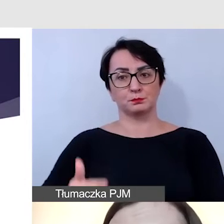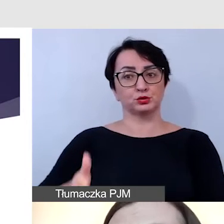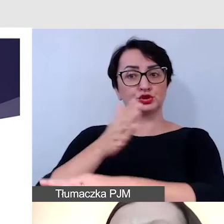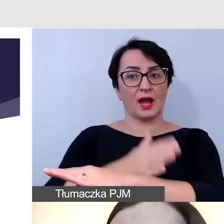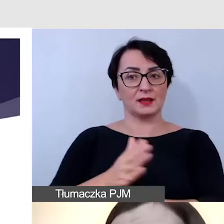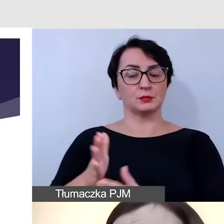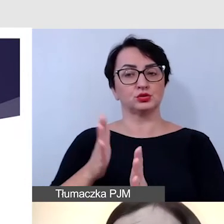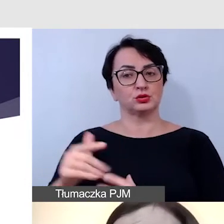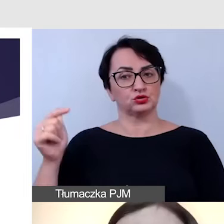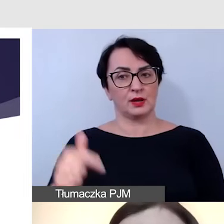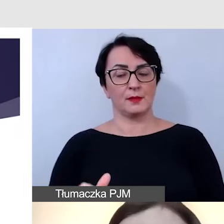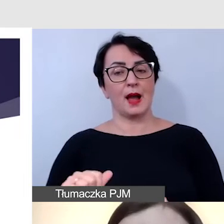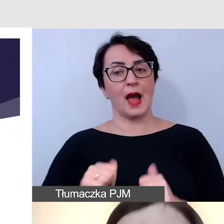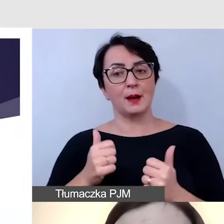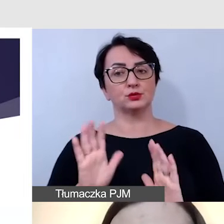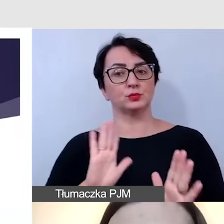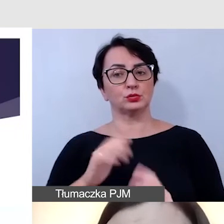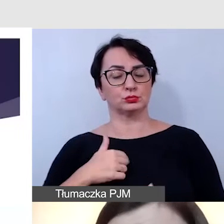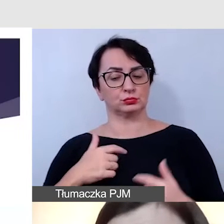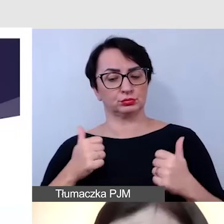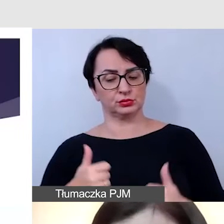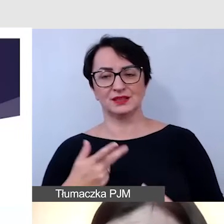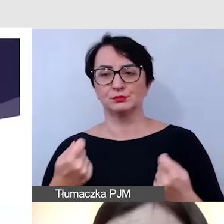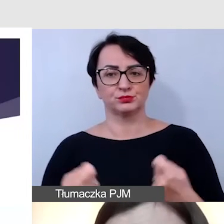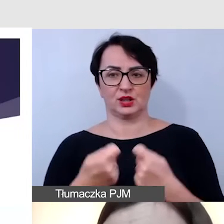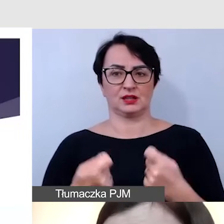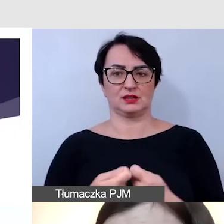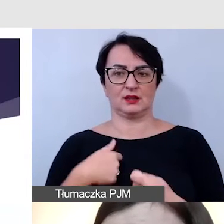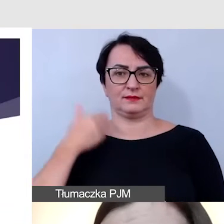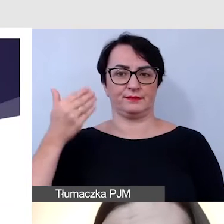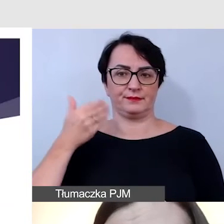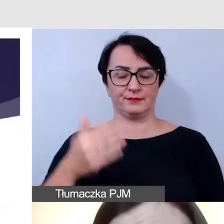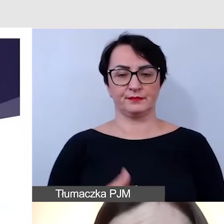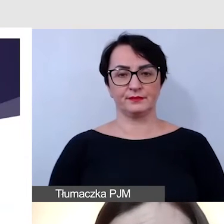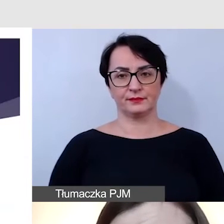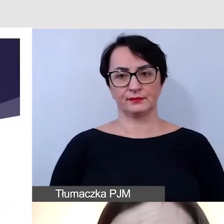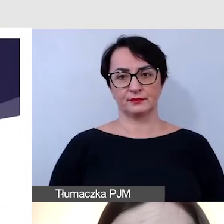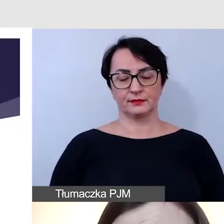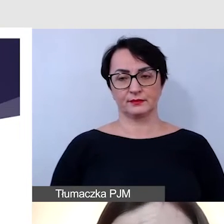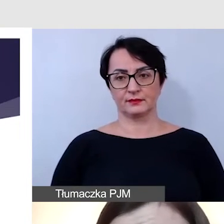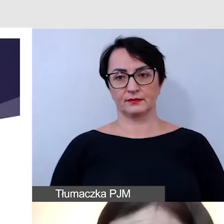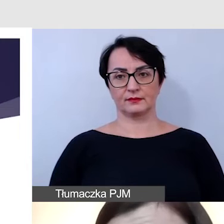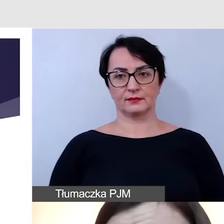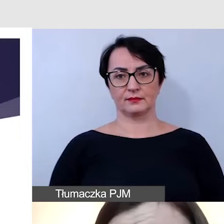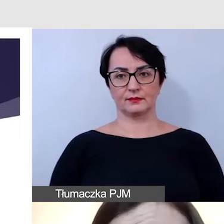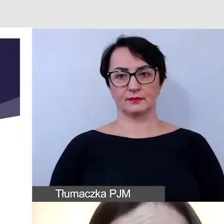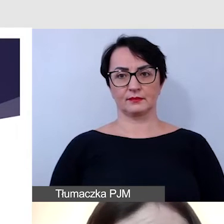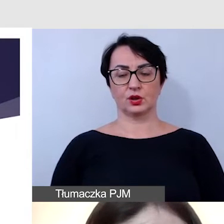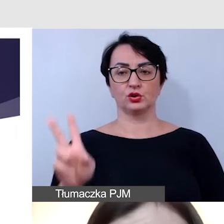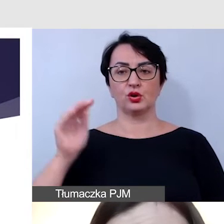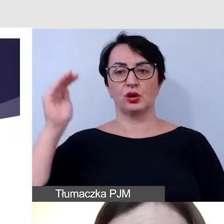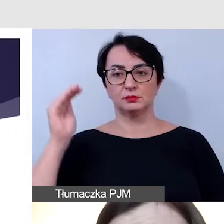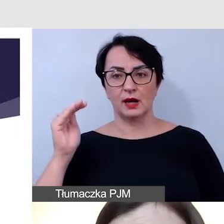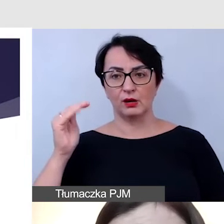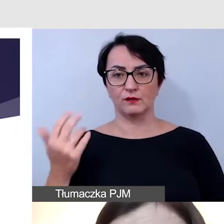wystąpieniem, w taki sposób, by nie zakłócać wystąpienia osoby, czy niskorosłej,